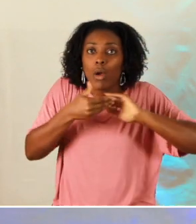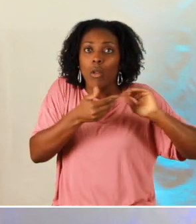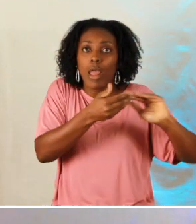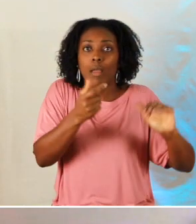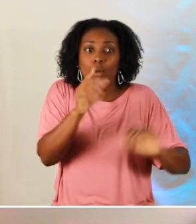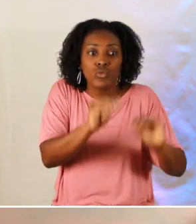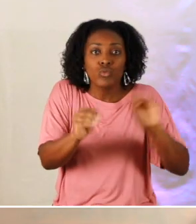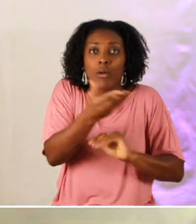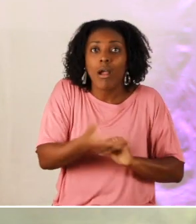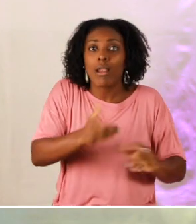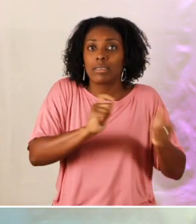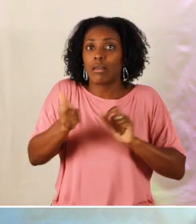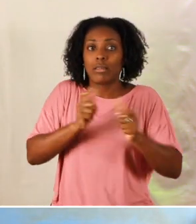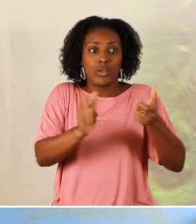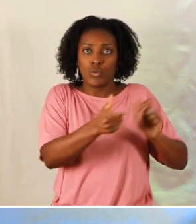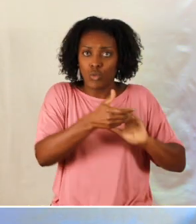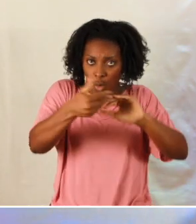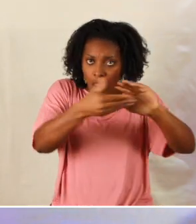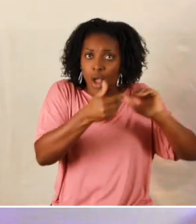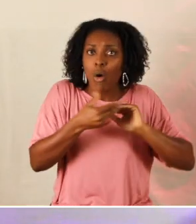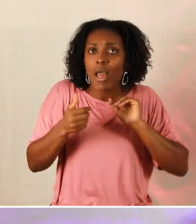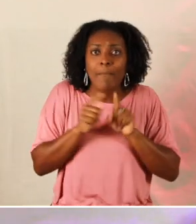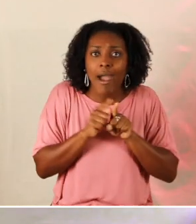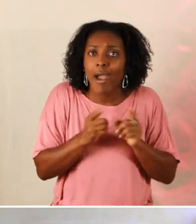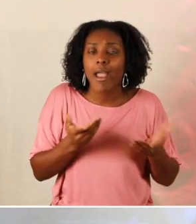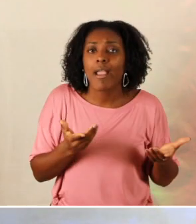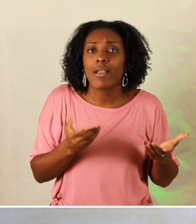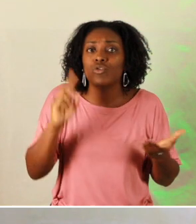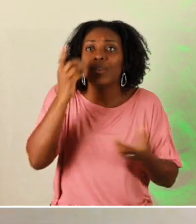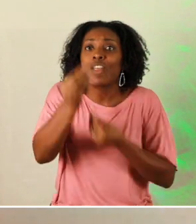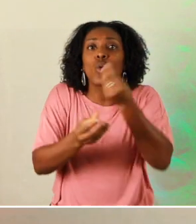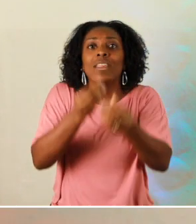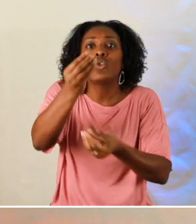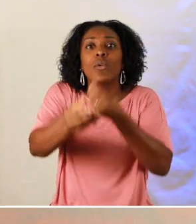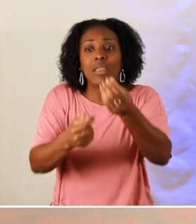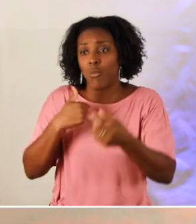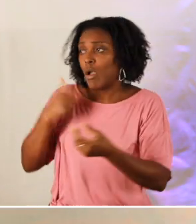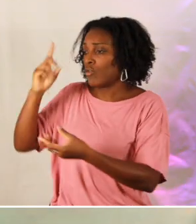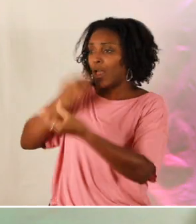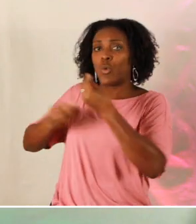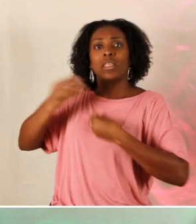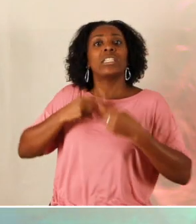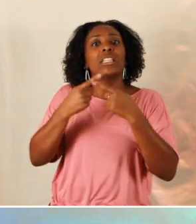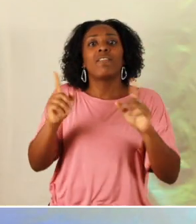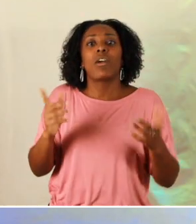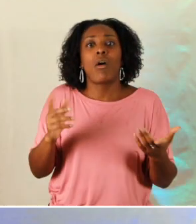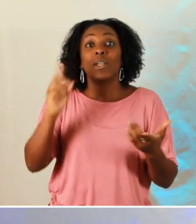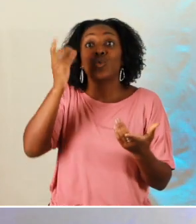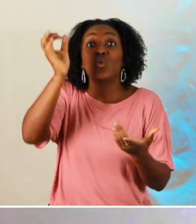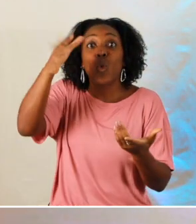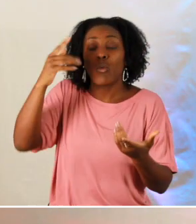pouvoir prendre soin les uns des autres nous dit les écritures donc les dons que tu as reçus et bien sont pas les mêmes que les miens